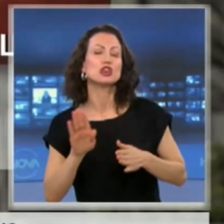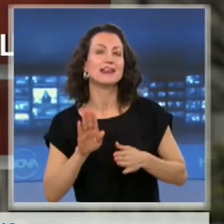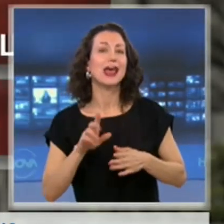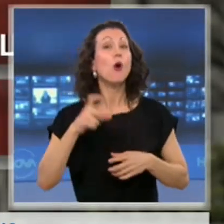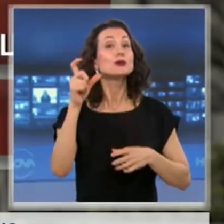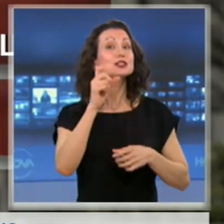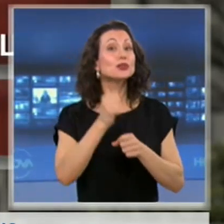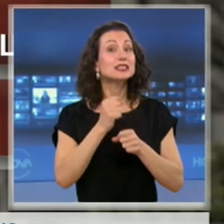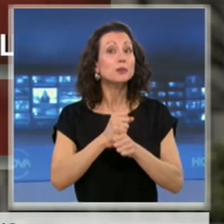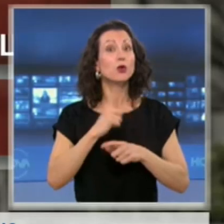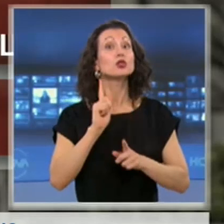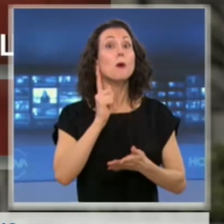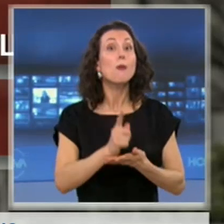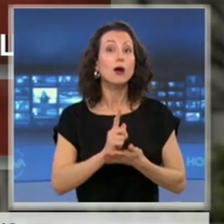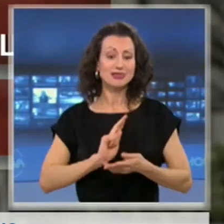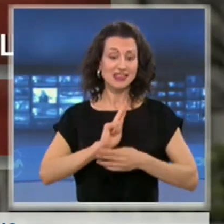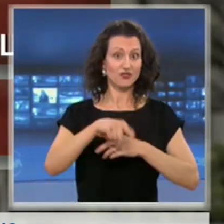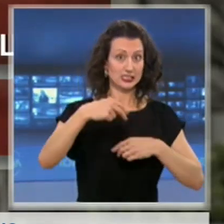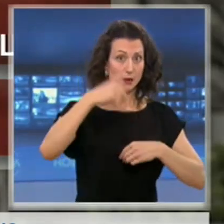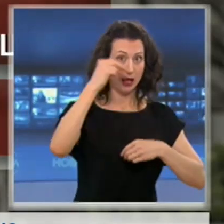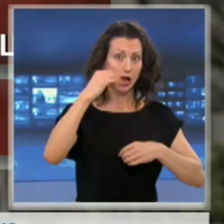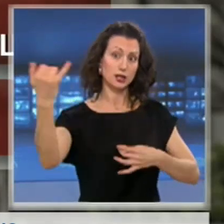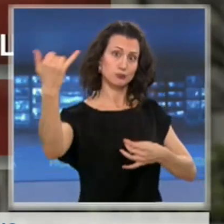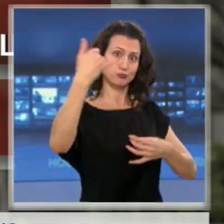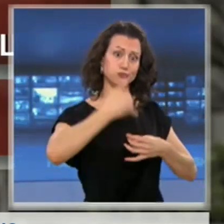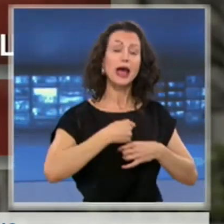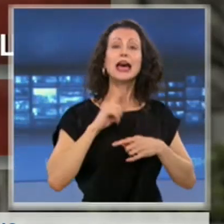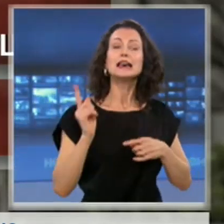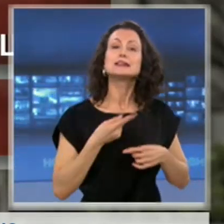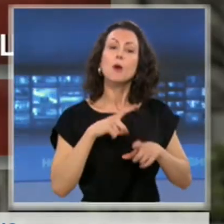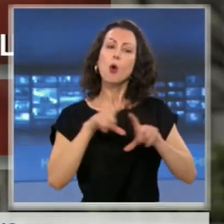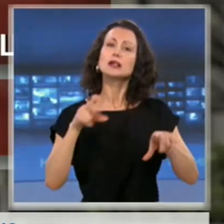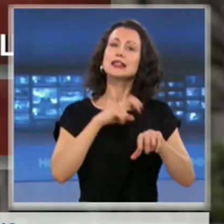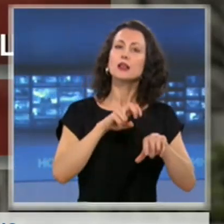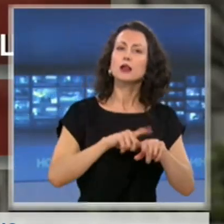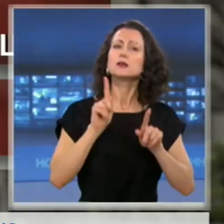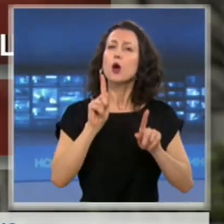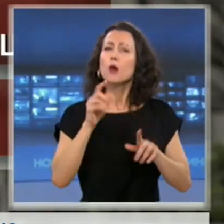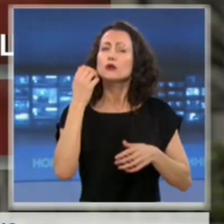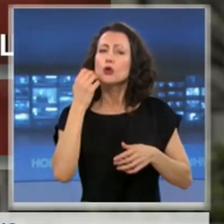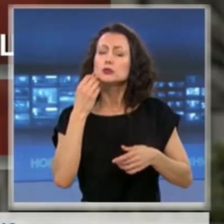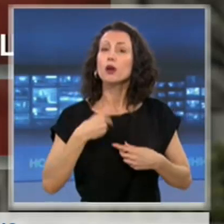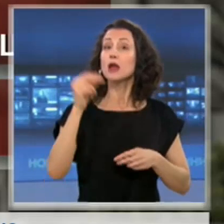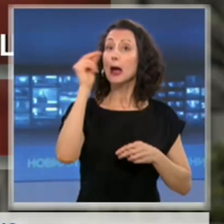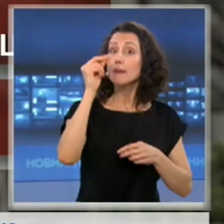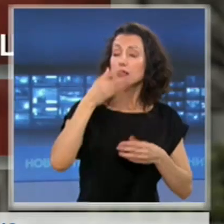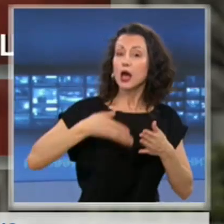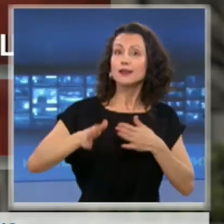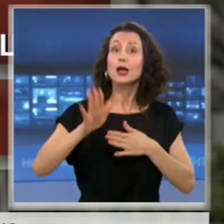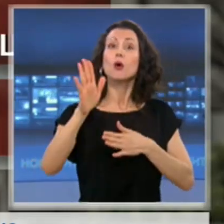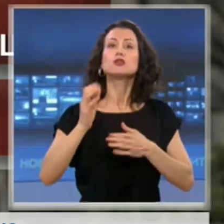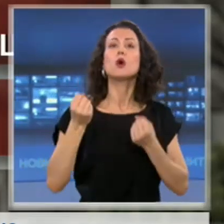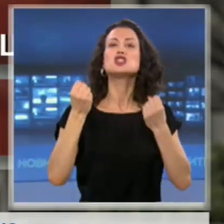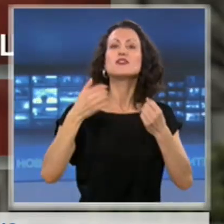страната само с декларация. Първи от облегчението ще могат да се възползват българите от западните покранини. Новината обяви преди минути